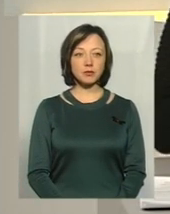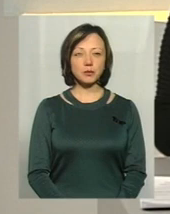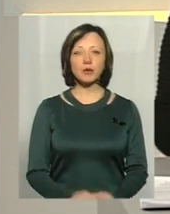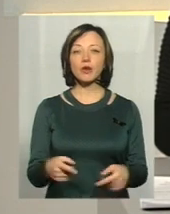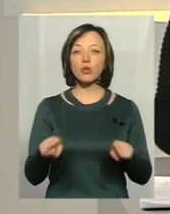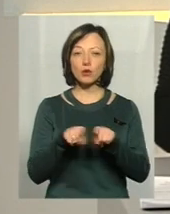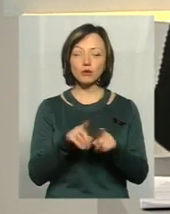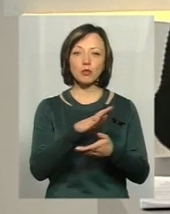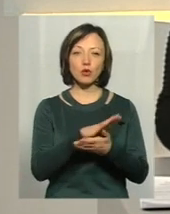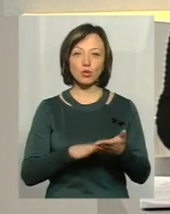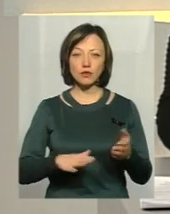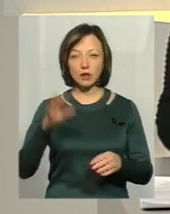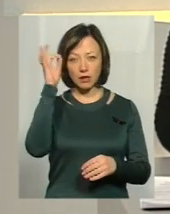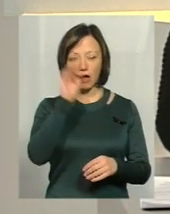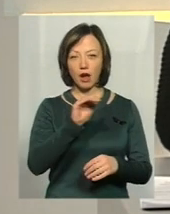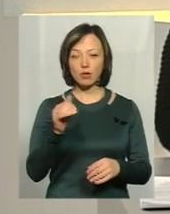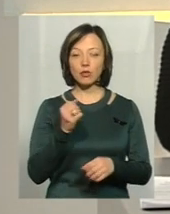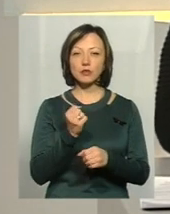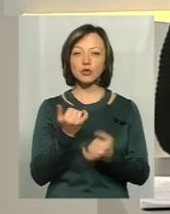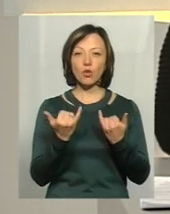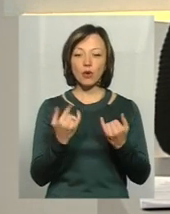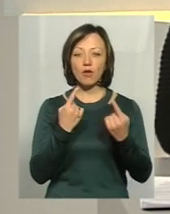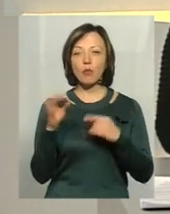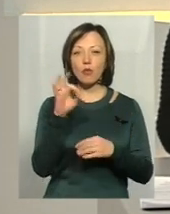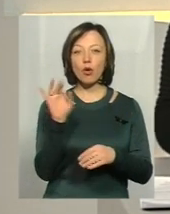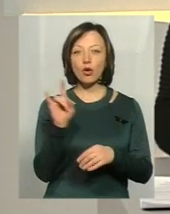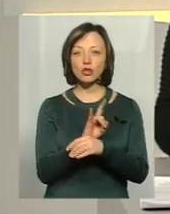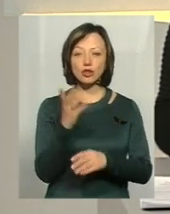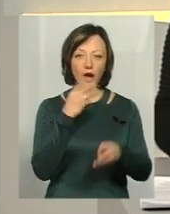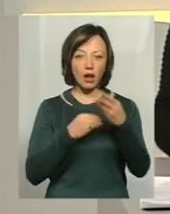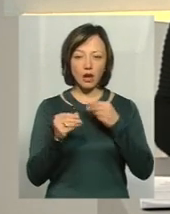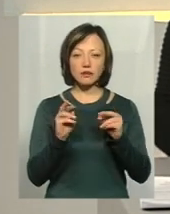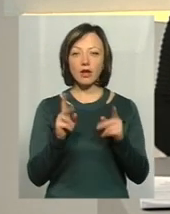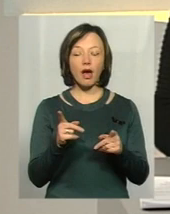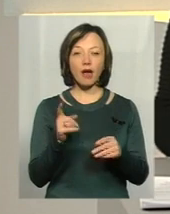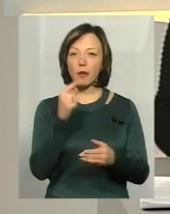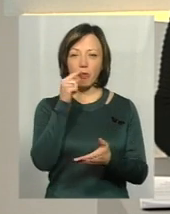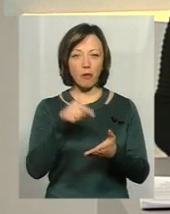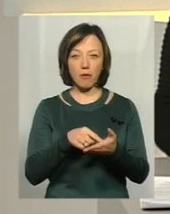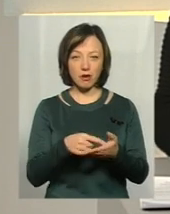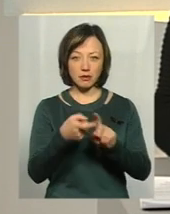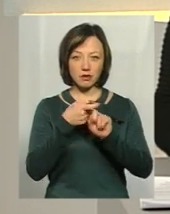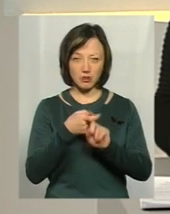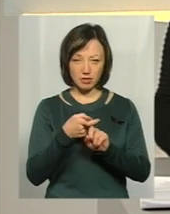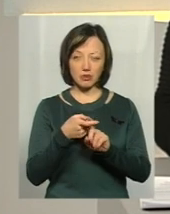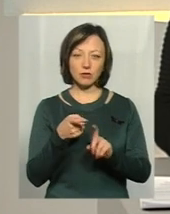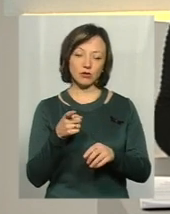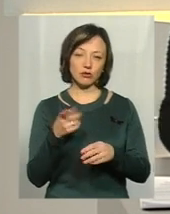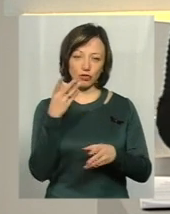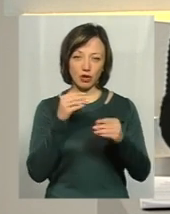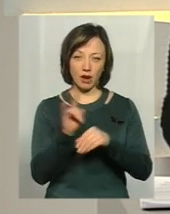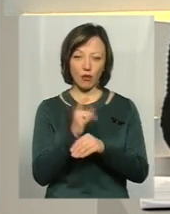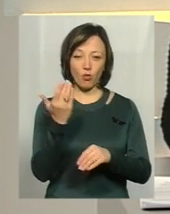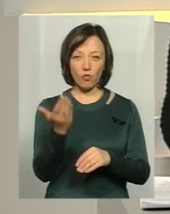Отож, ми продовжуємо. Нагадую, що ми говоримо сьогодні про шахрайство, про те, як не стати жертвою шахраїв. І тому,